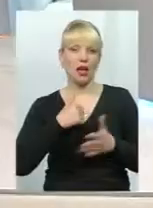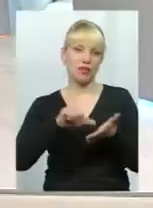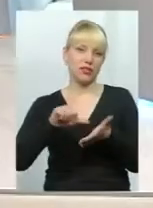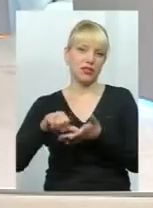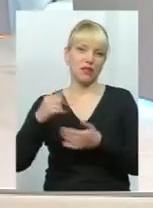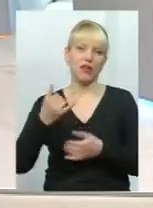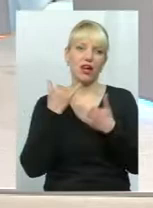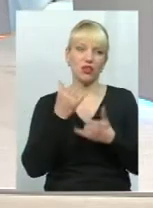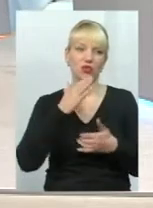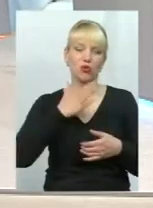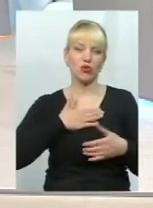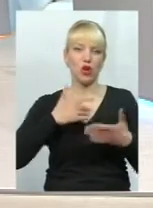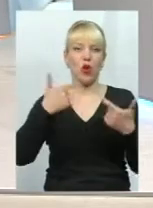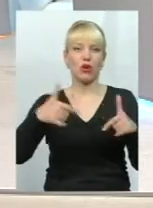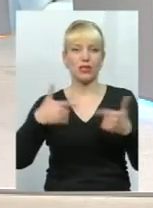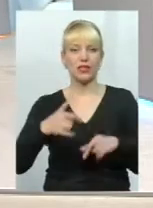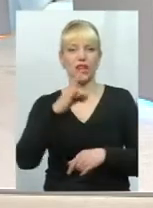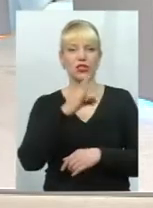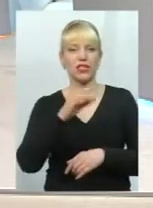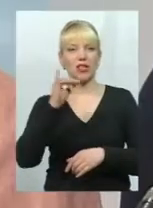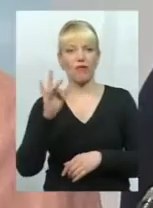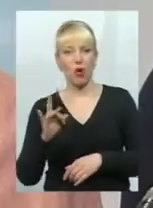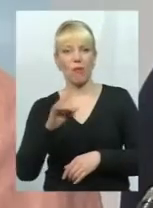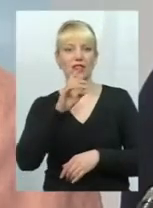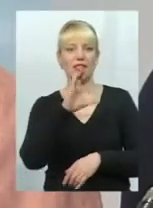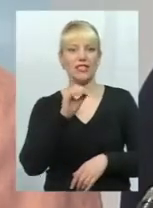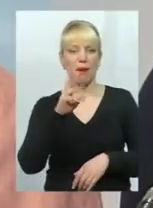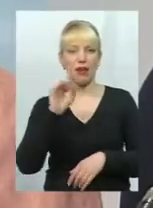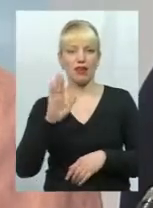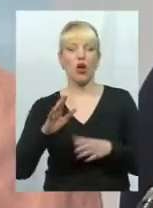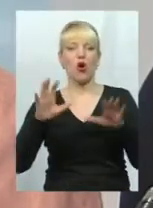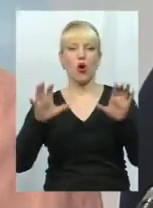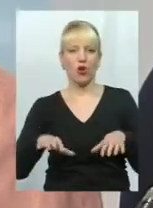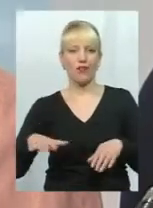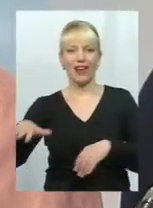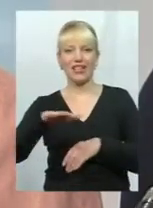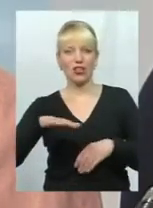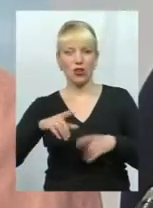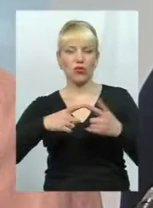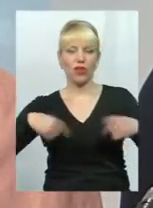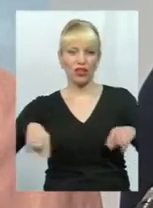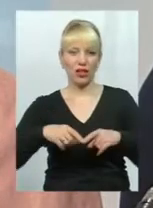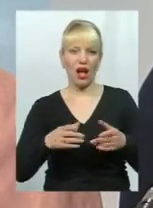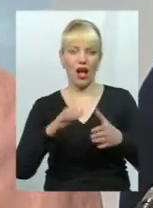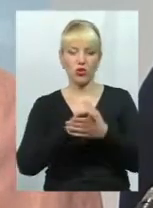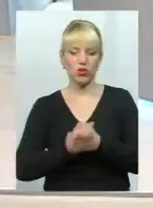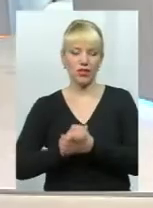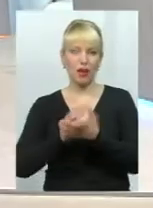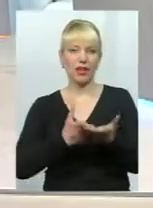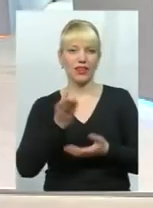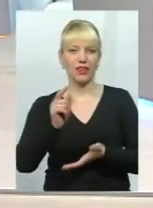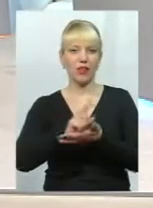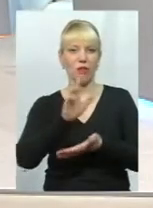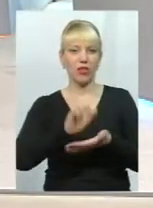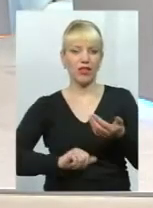сьогоднішніх наших гостей. Знайомтеся, Ростислав Романович Семків, голова Територіального відділення Асоціації платників податків України,